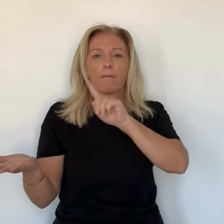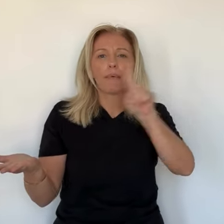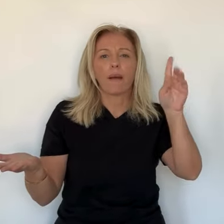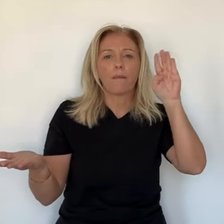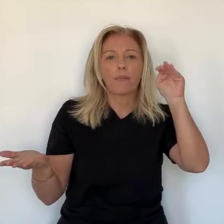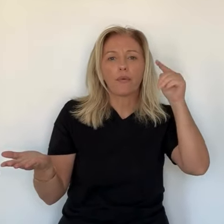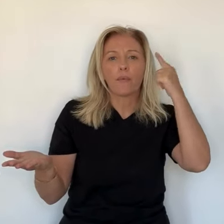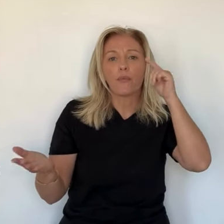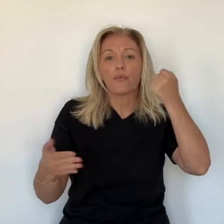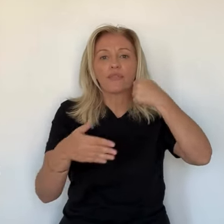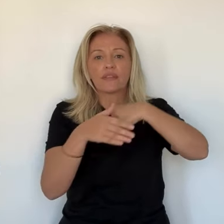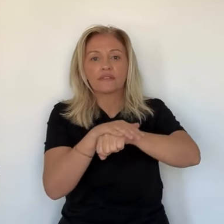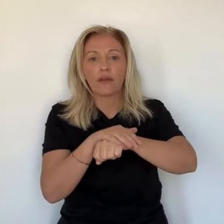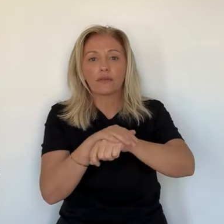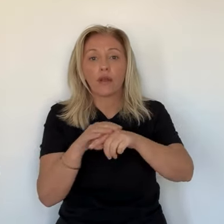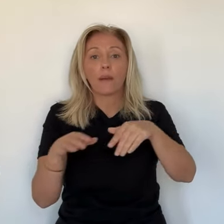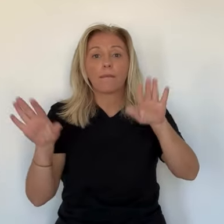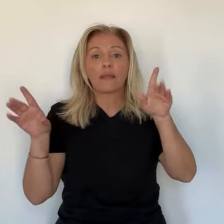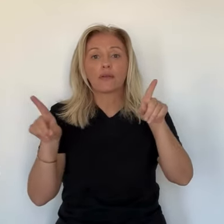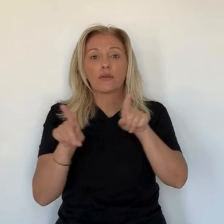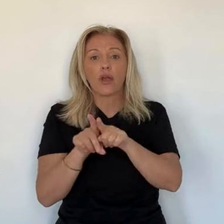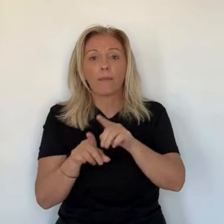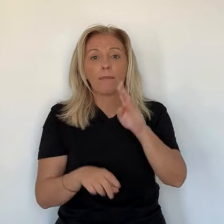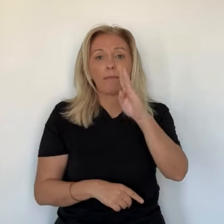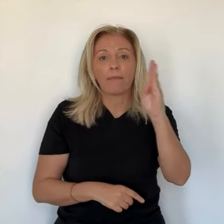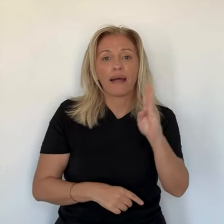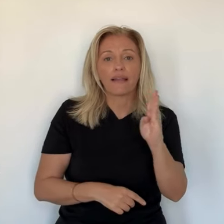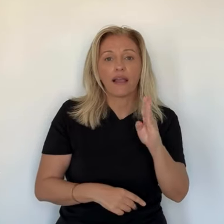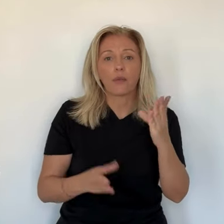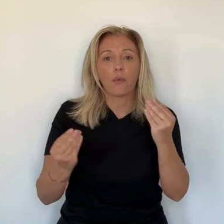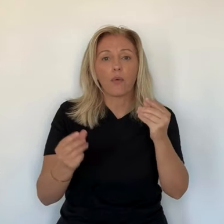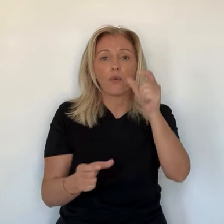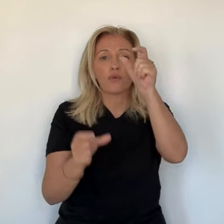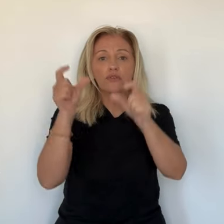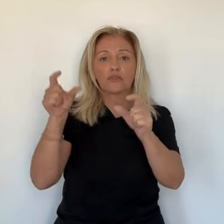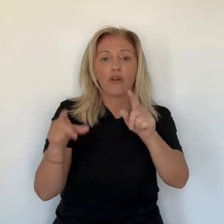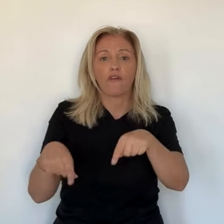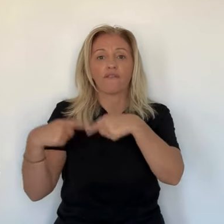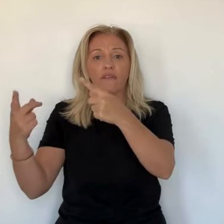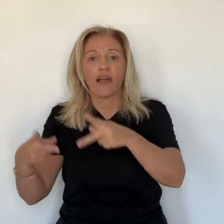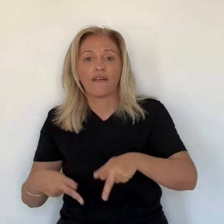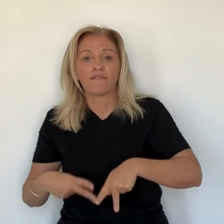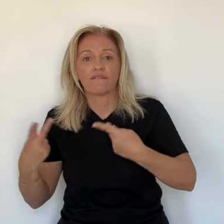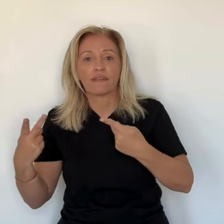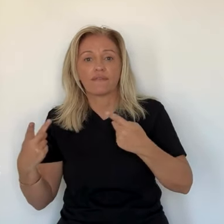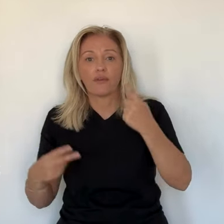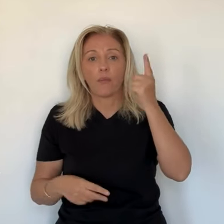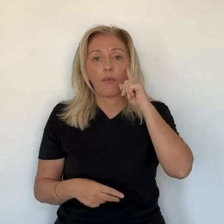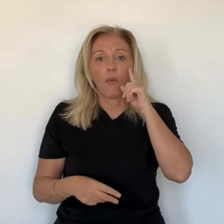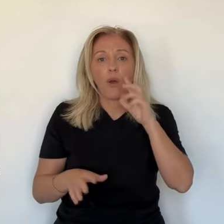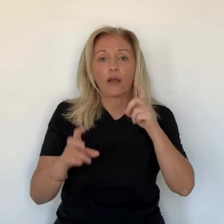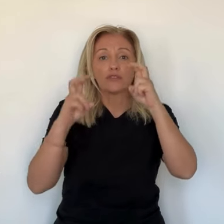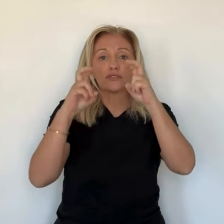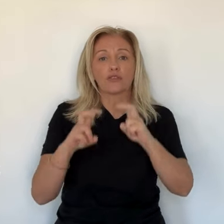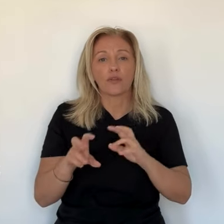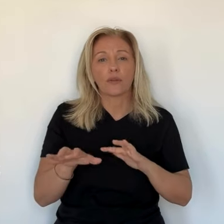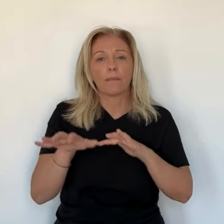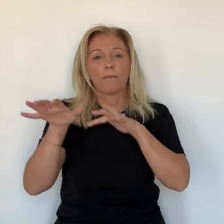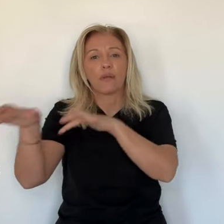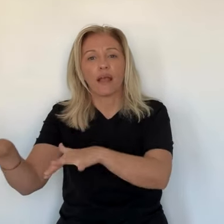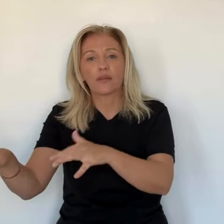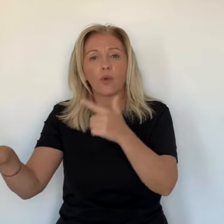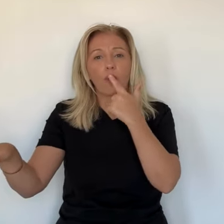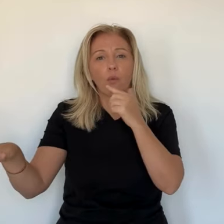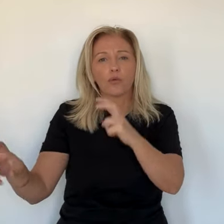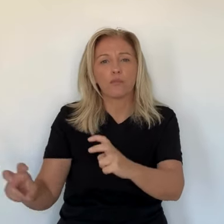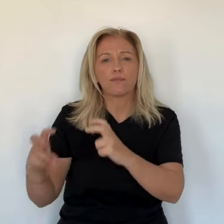en Corse. Vous le voyez, pas de bleu donc pour la Corse, le solde naturel lié aux naissances. Avec les baléares, notre solde